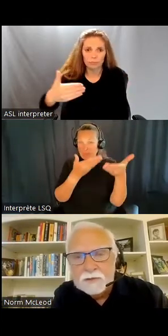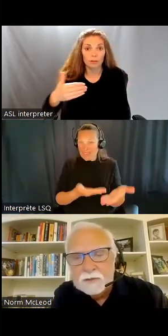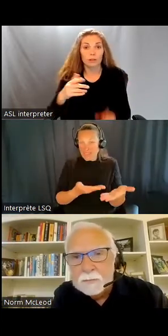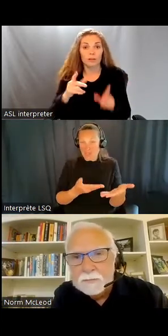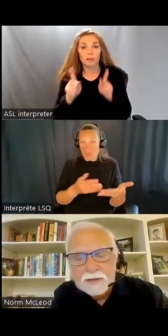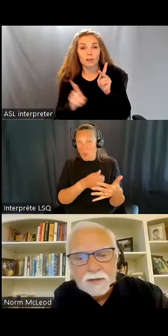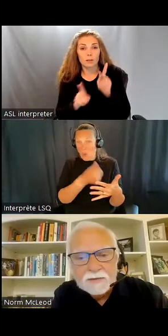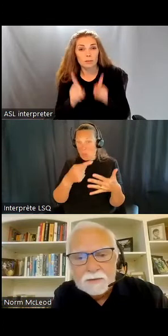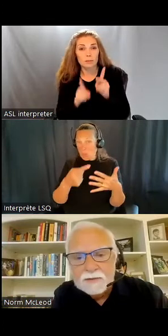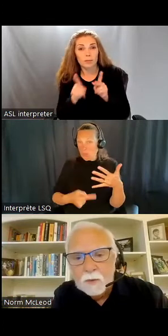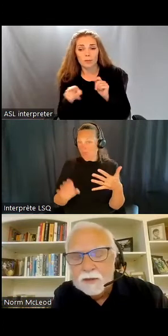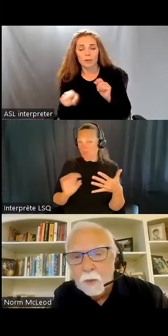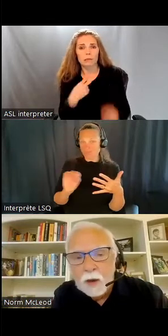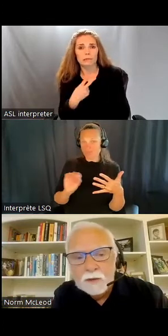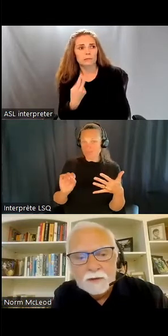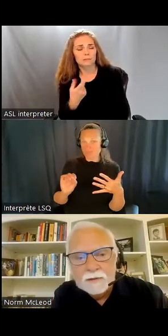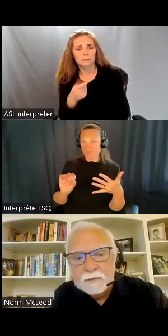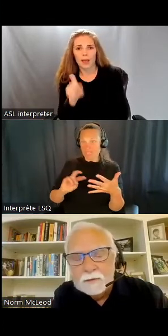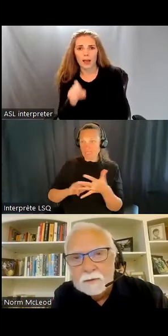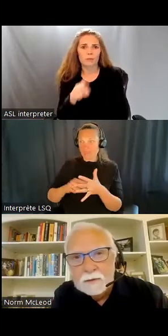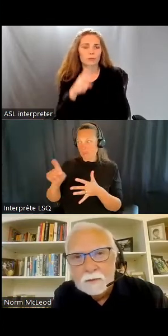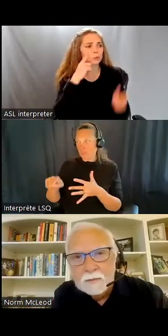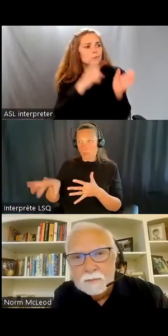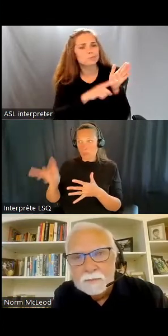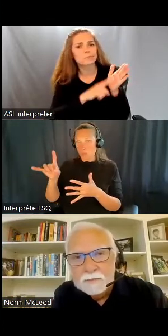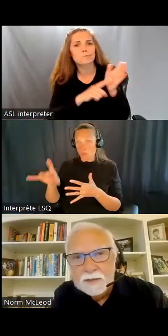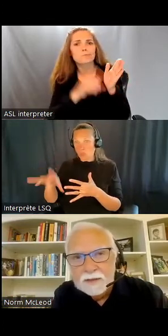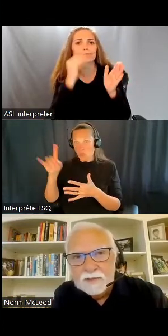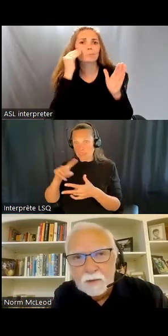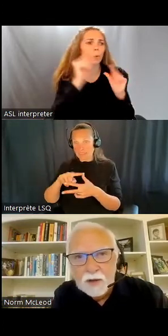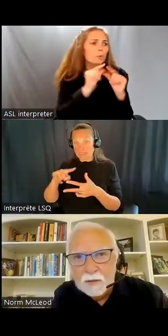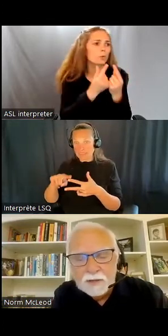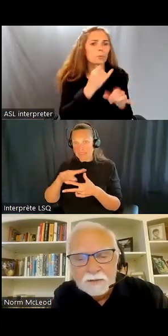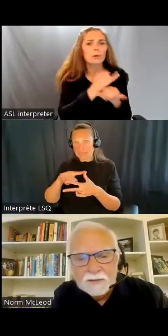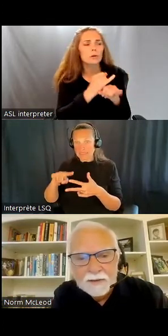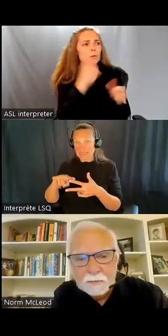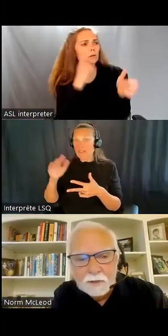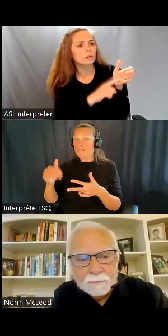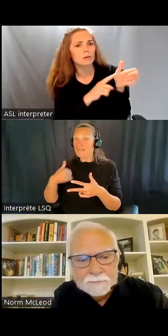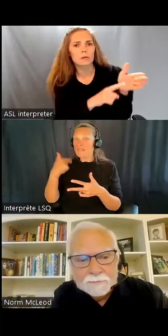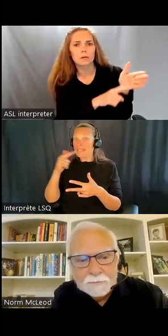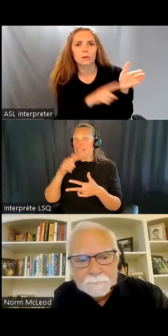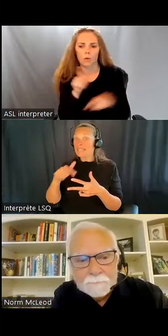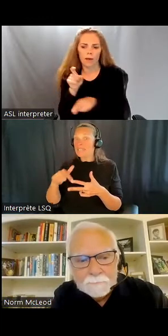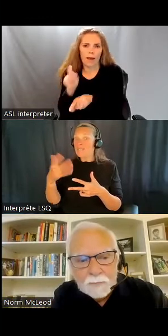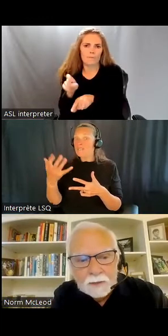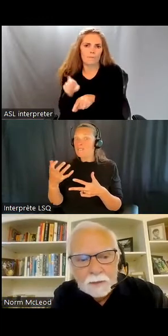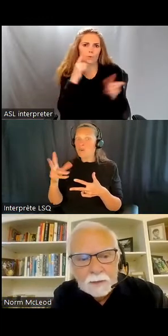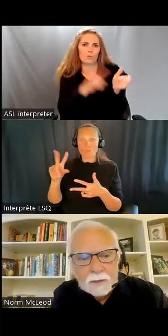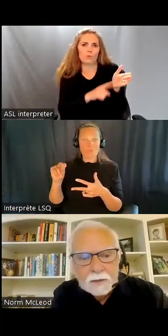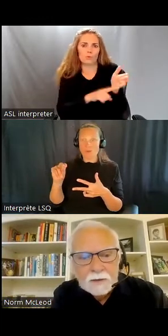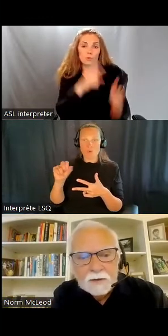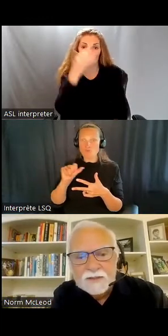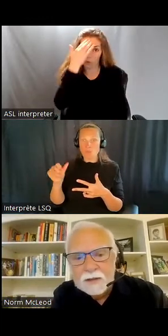Ces personnes sont forcées de choisir ces options non pas parce que c'est là qu'elles veulent vivre, mais parce que c'est la seule option